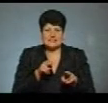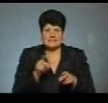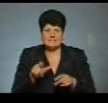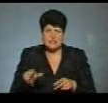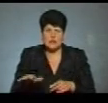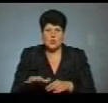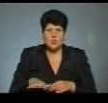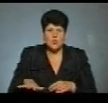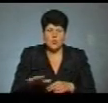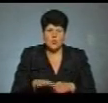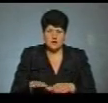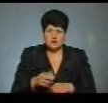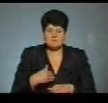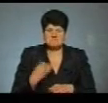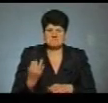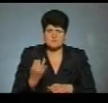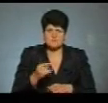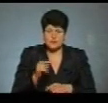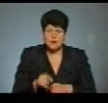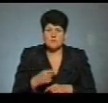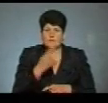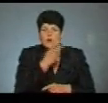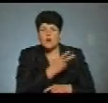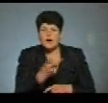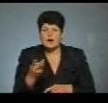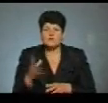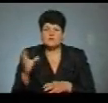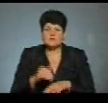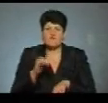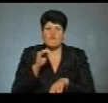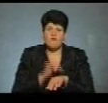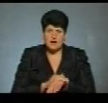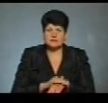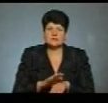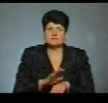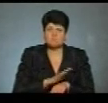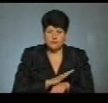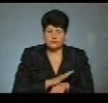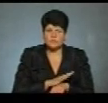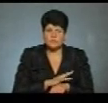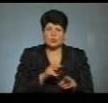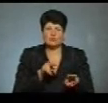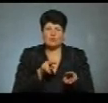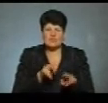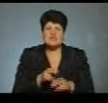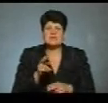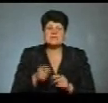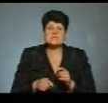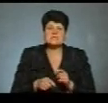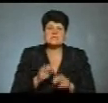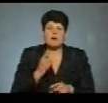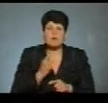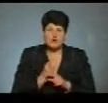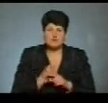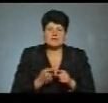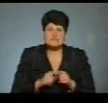тим більше показує їм всі факт, який відбувся. Тут полювання заборонене. Це спеціальне